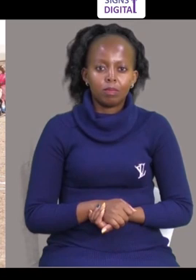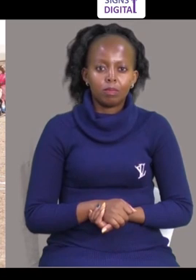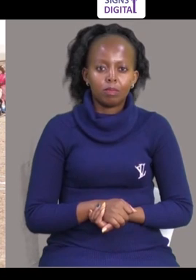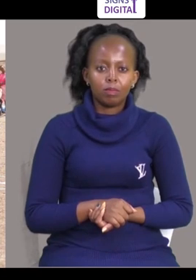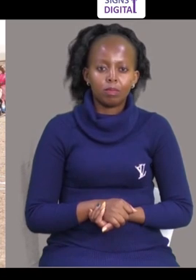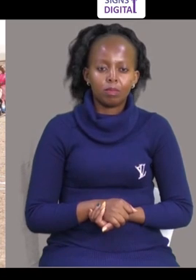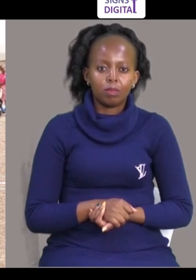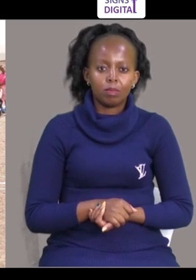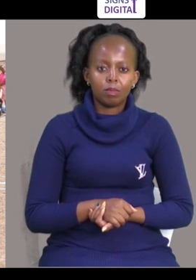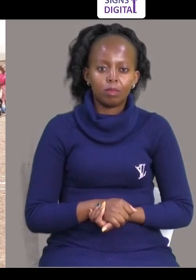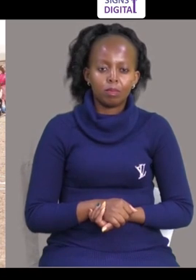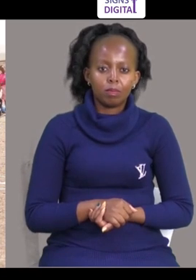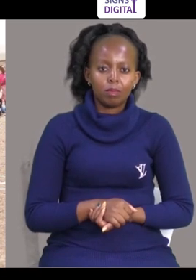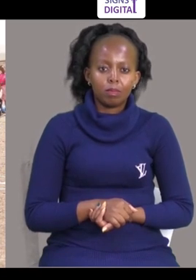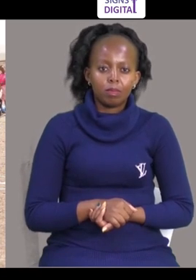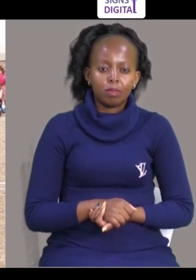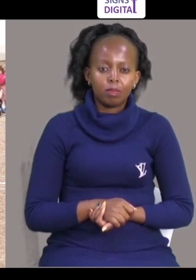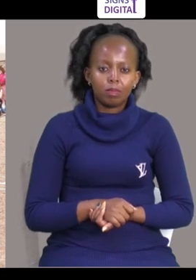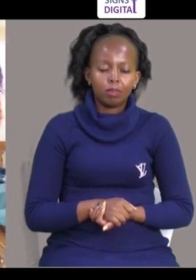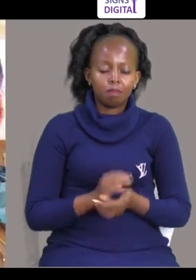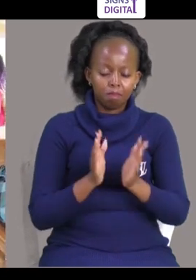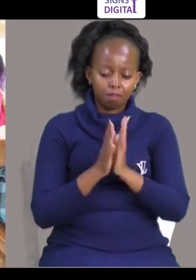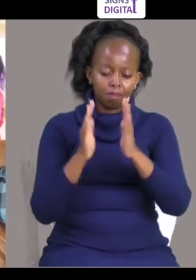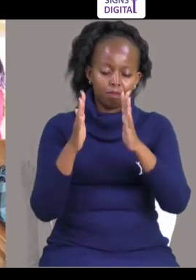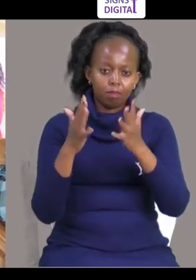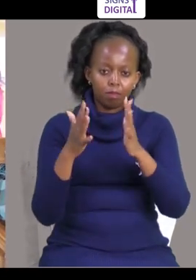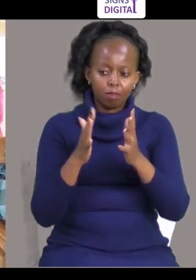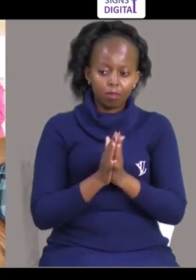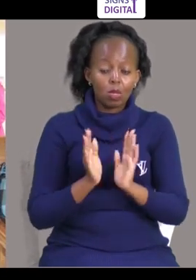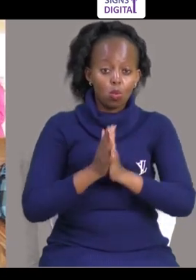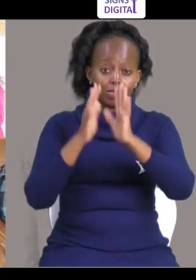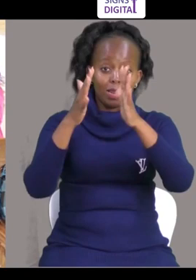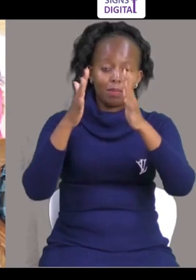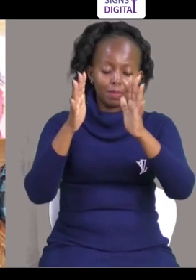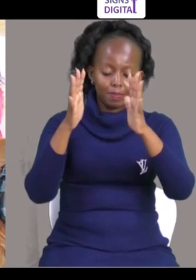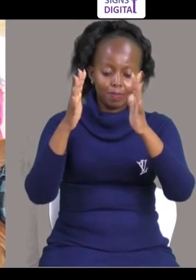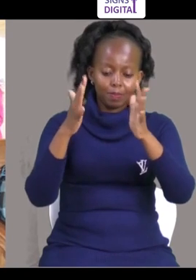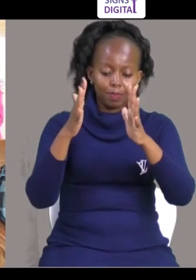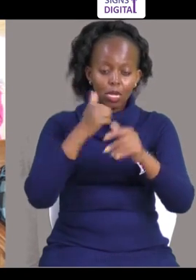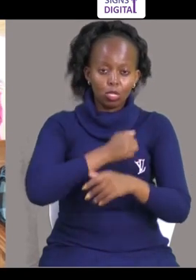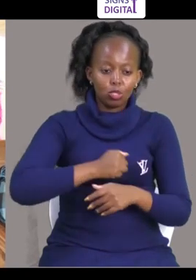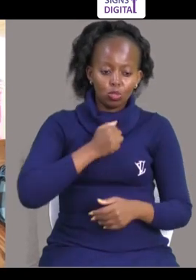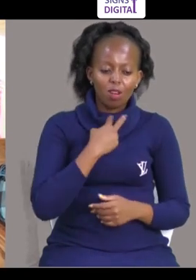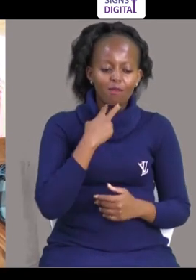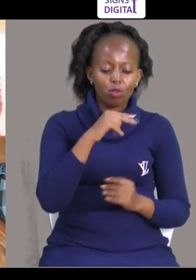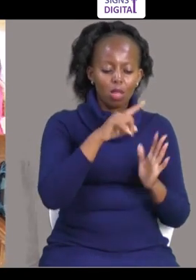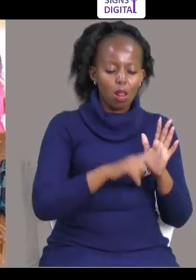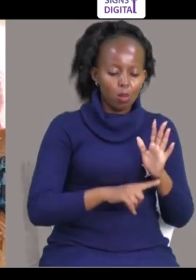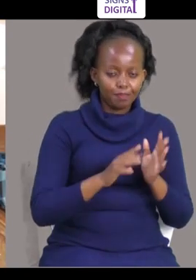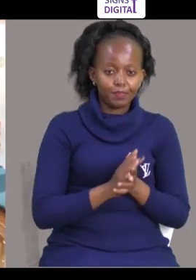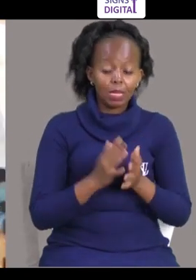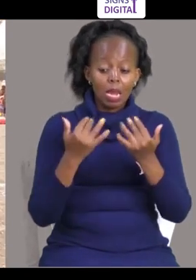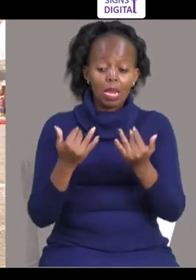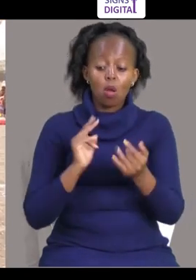kumLANńnee jako uぐ dena kwa huli liida kin Imagua kubano kubania outro wele Tumpigia makofi,